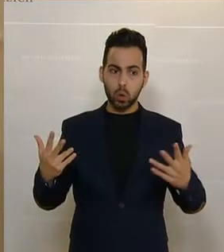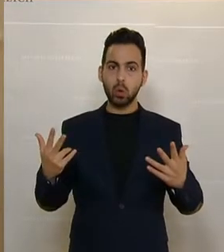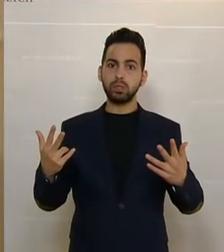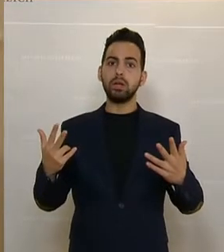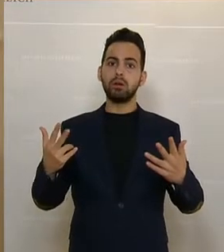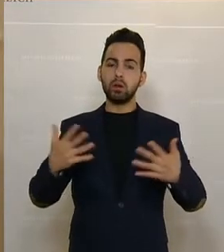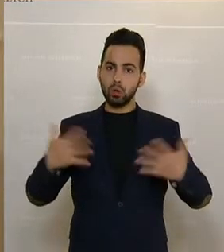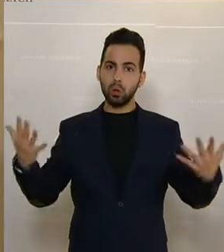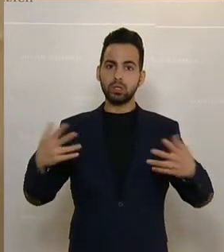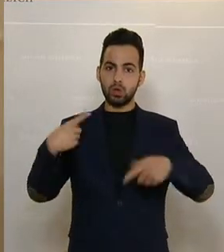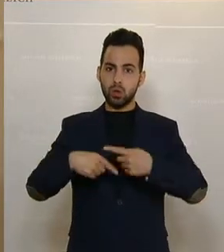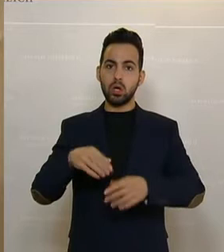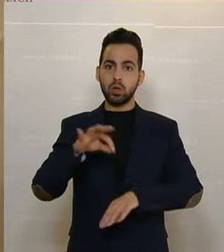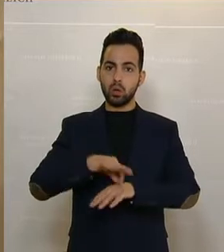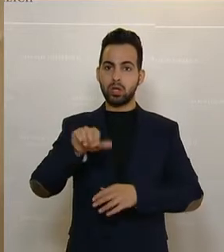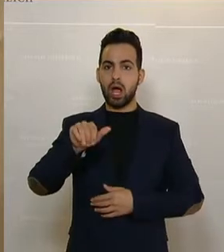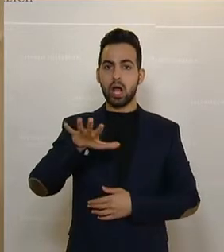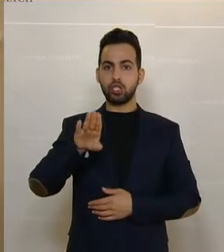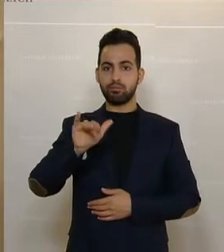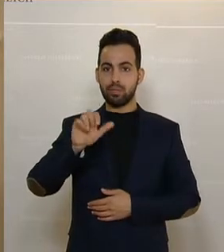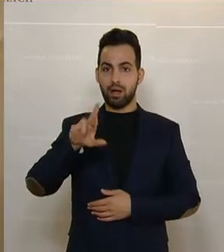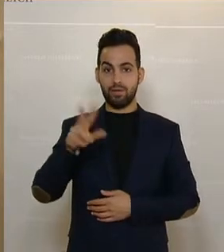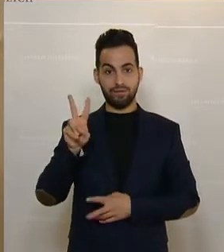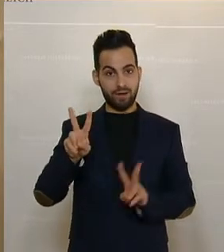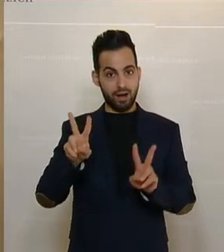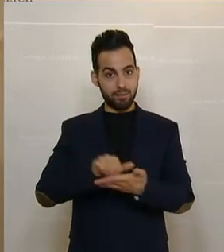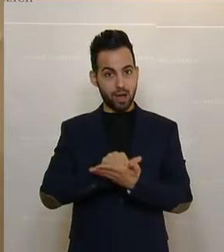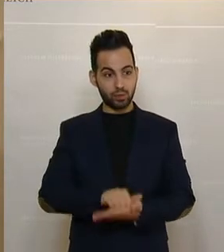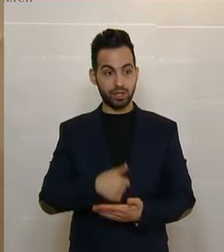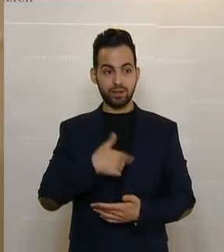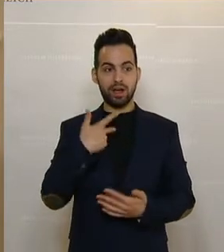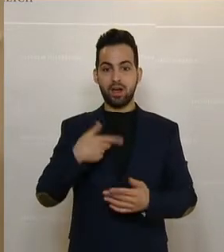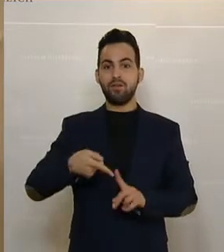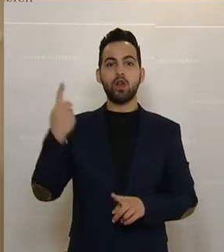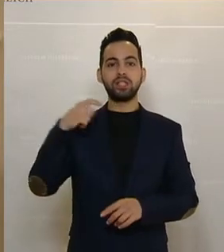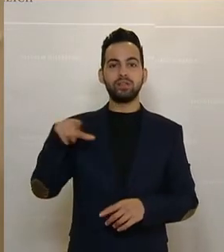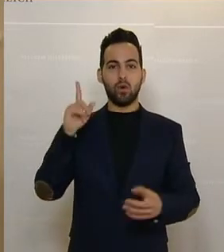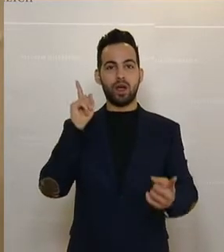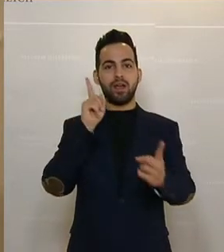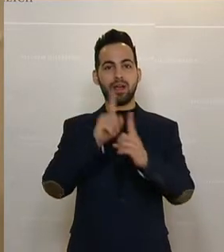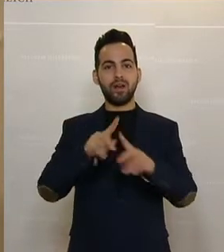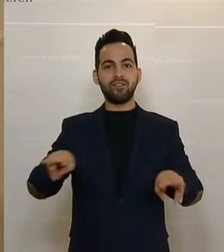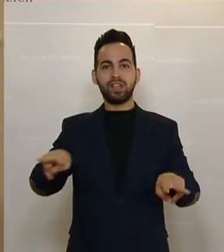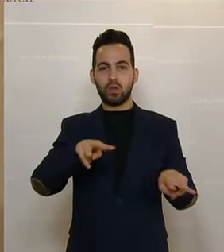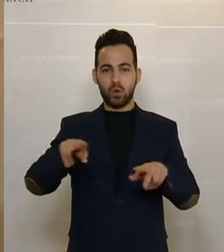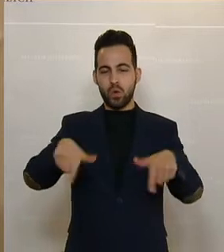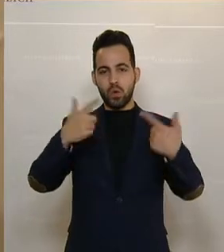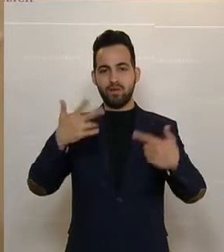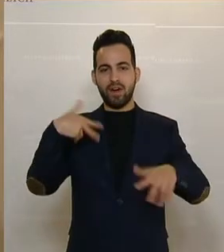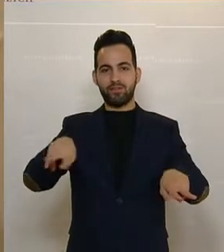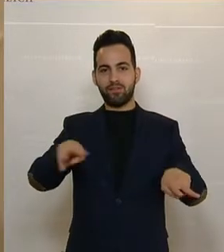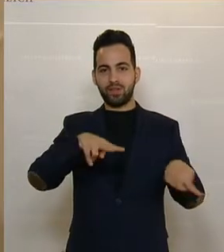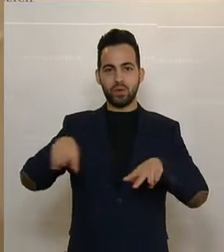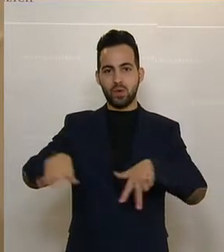Personen, die angesprochen worden sind. Dr. Aschbacher, wirklich beeindruckend. Ich hatte das Vergnügen, vorletzte Woche mit ihm eine Videokonferenz zu machen.